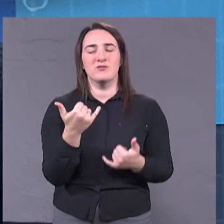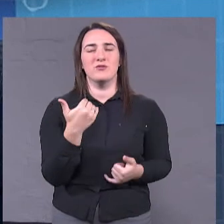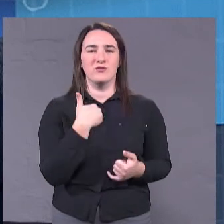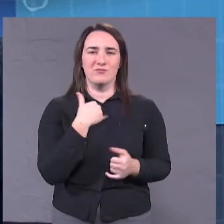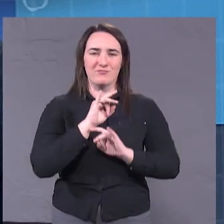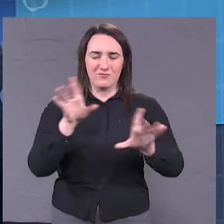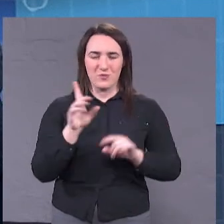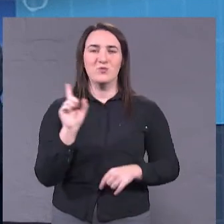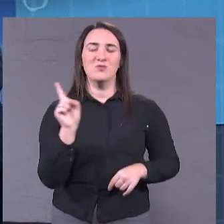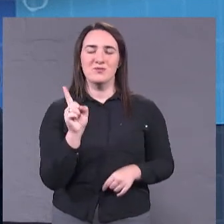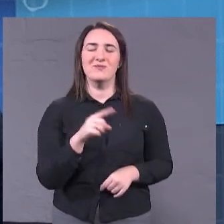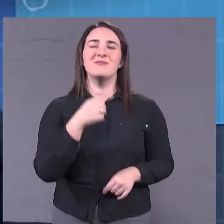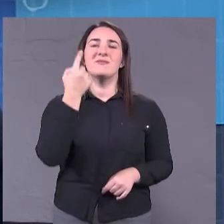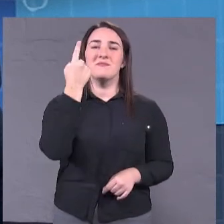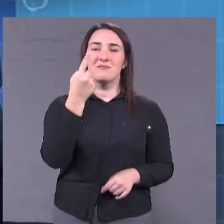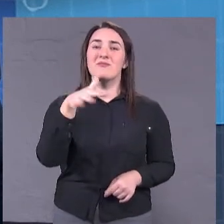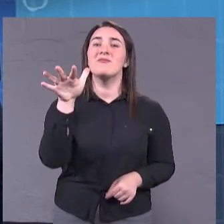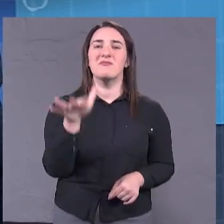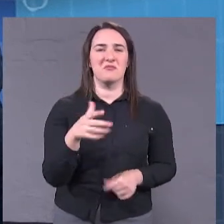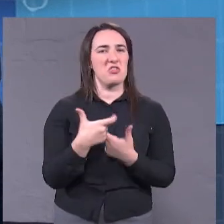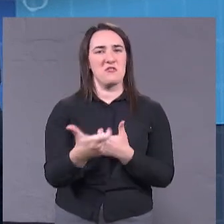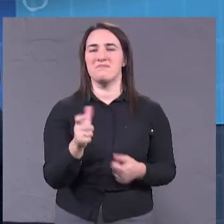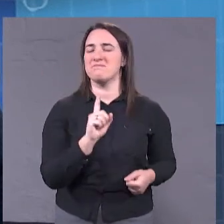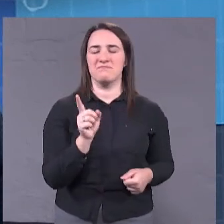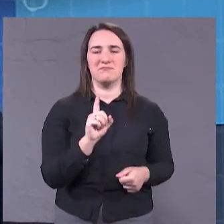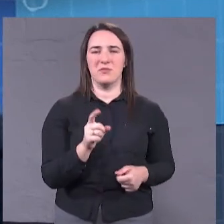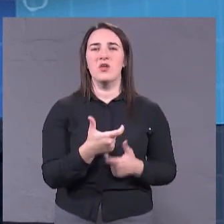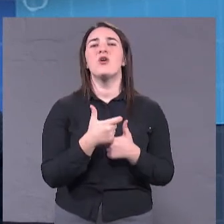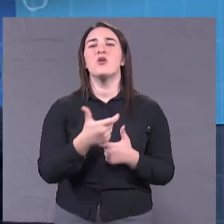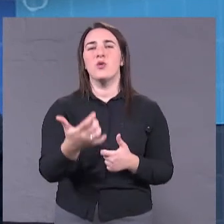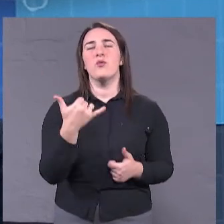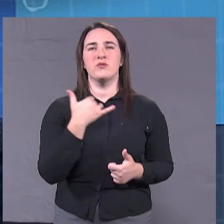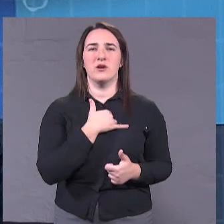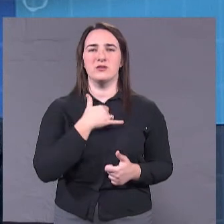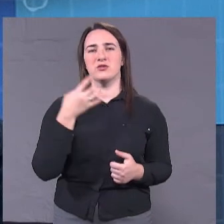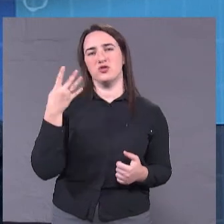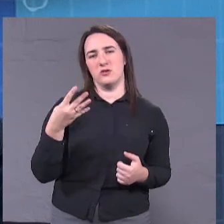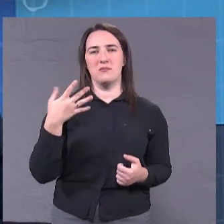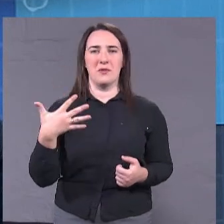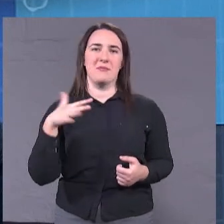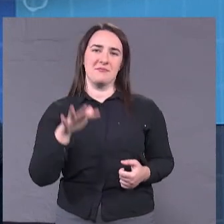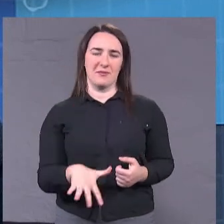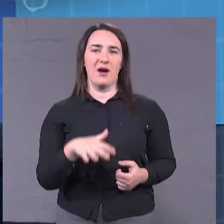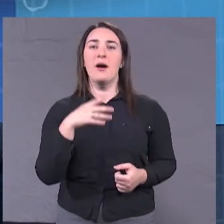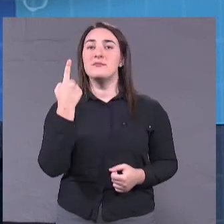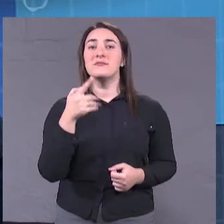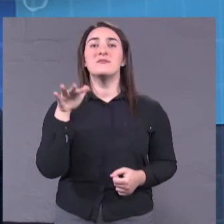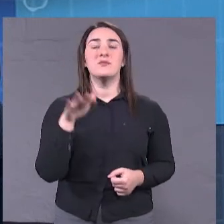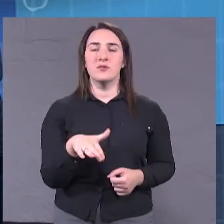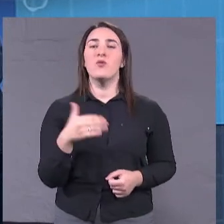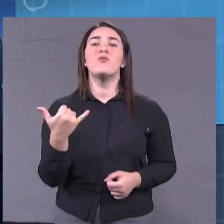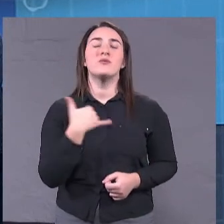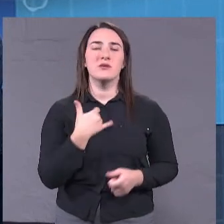що на перший план виходять не дороги. Дороги у нас виходять на четвертий, п'ятий план. На перший план при всіх делах виходять